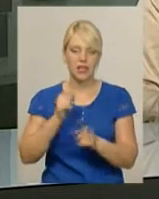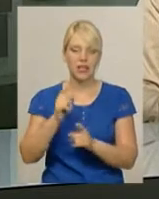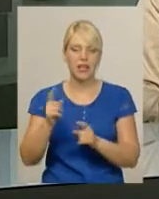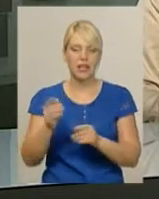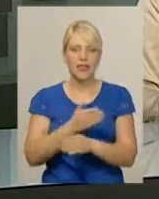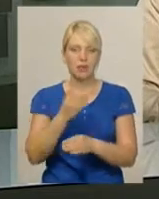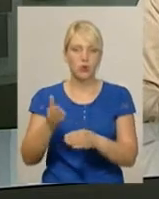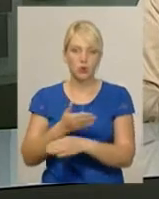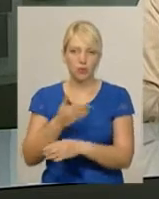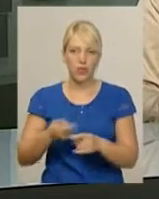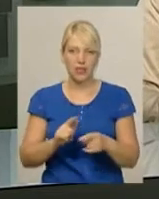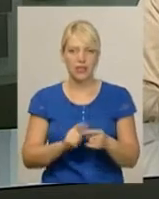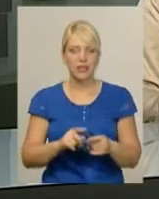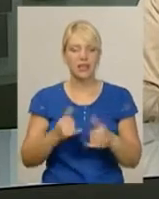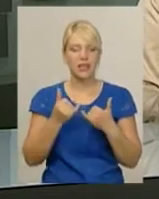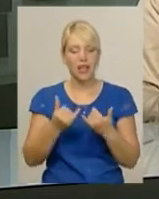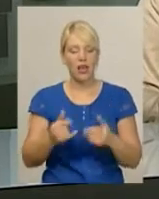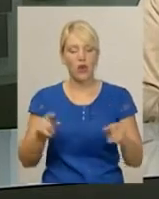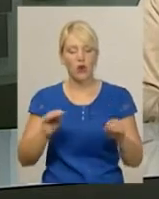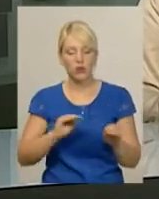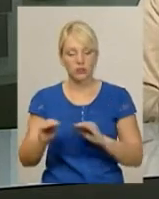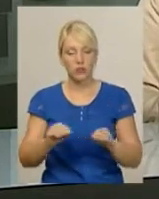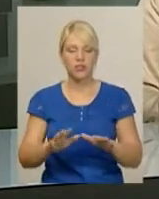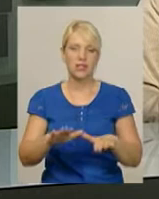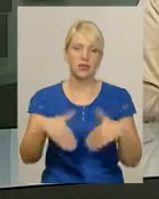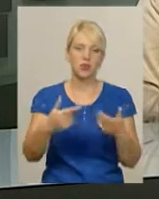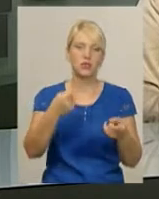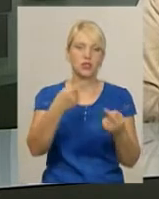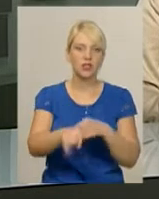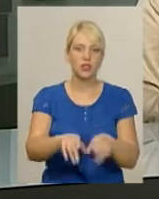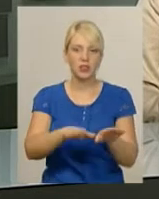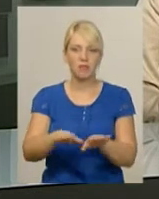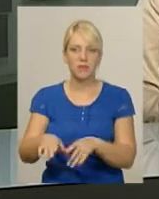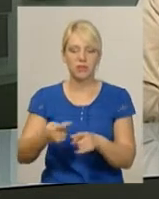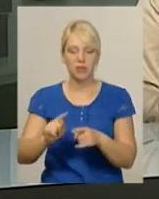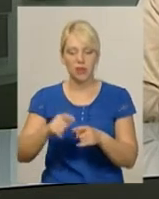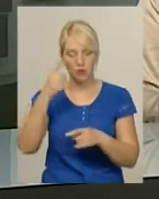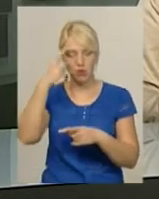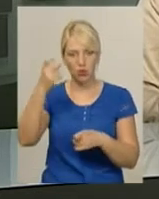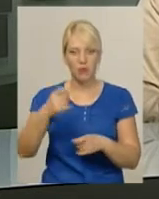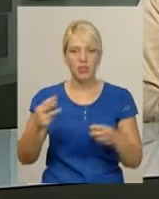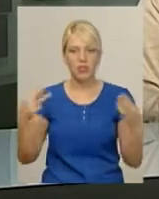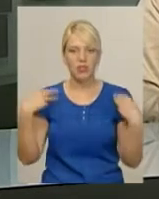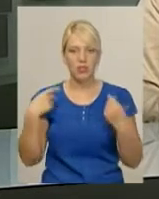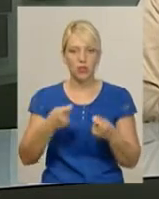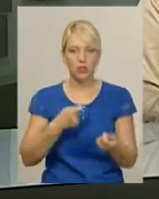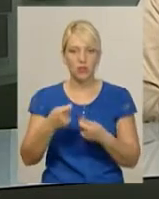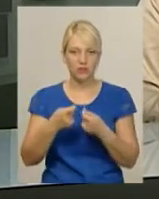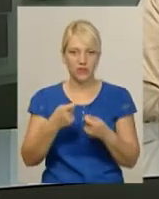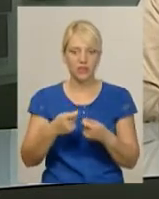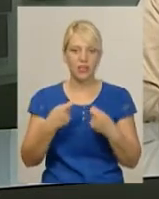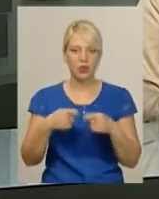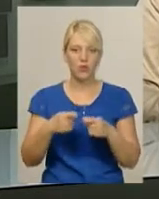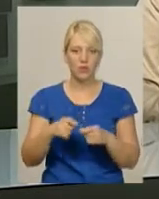розміщення кіосків власникам запропонують інші локації. Про це повідомила начальник управління торгівлі Хмельницької міської ради Руслана